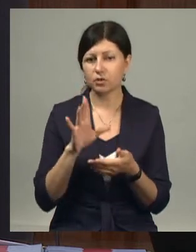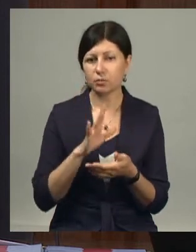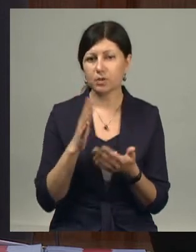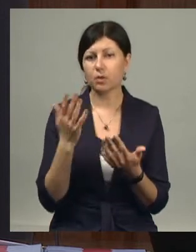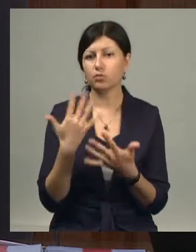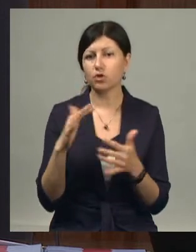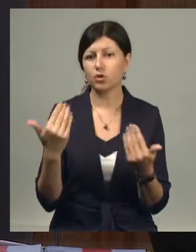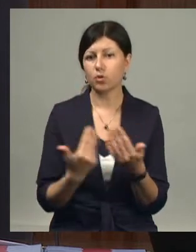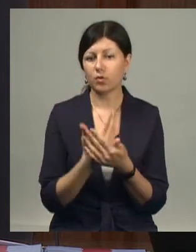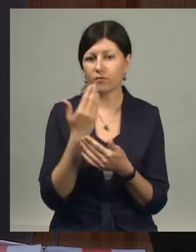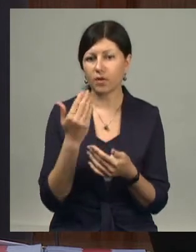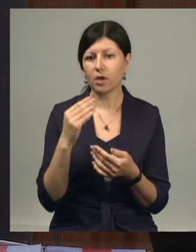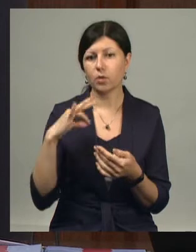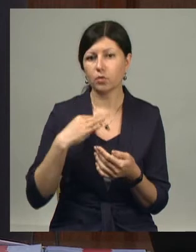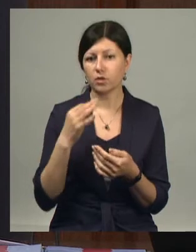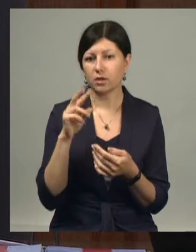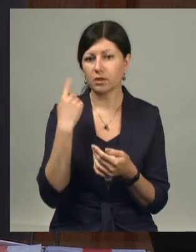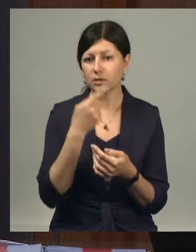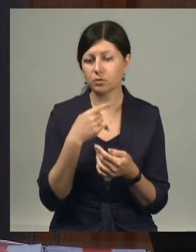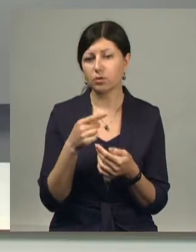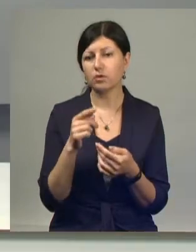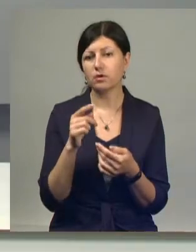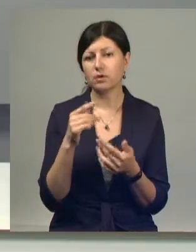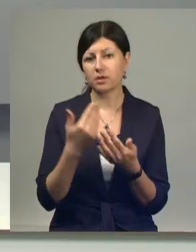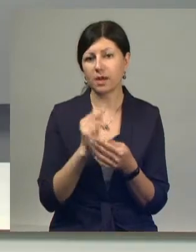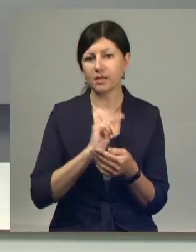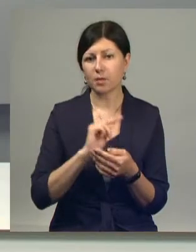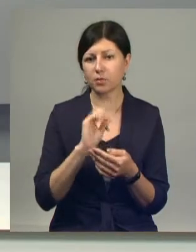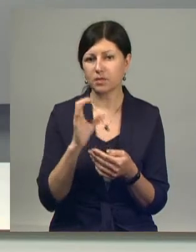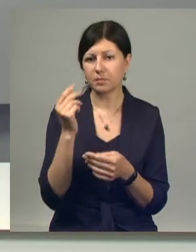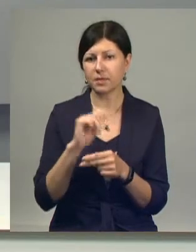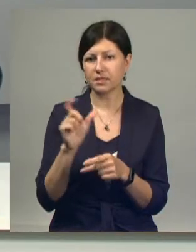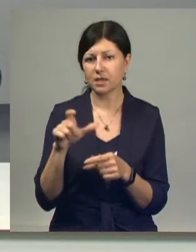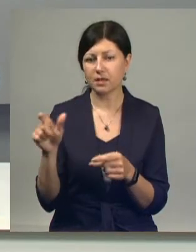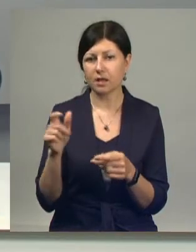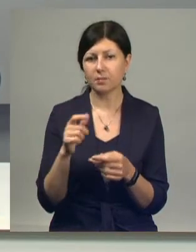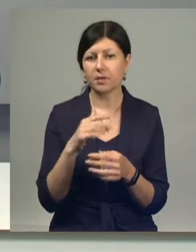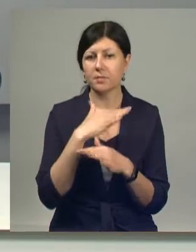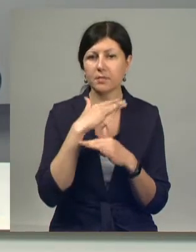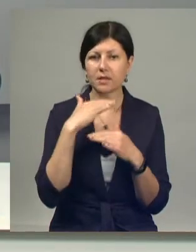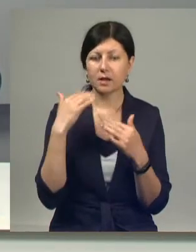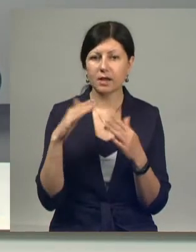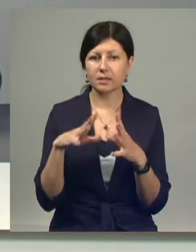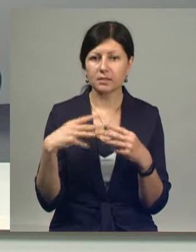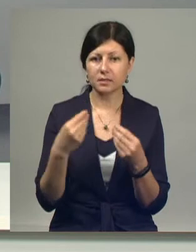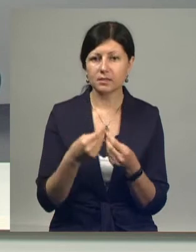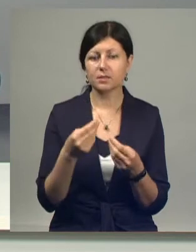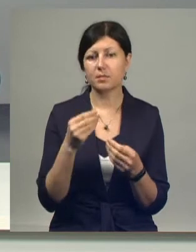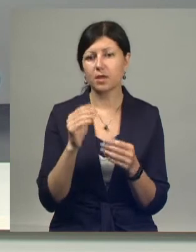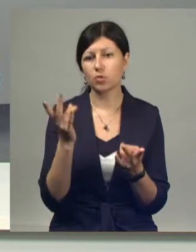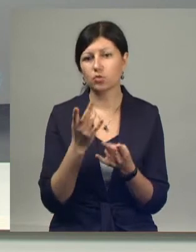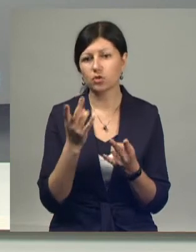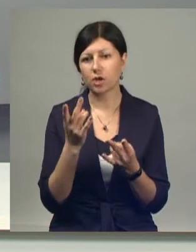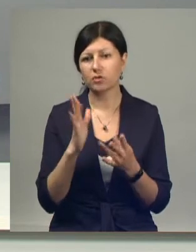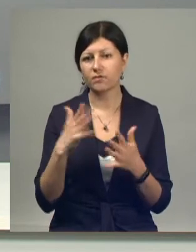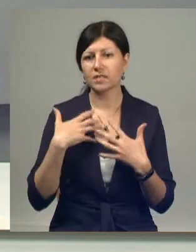на новое юридическое лицо, отработать с персоналом. Старшеклассники из многодетных и малообеспеченных семей, нуждающиеся